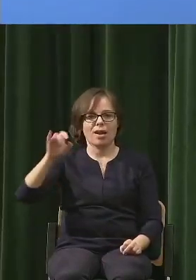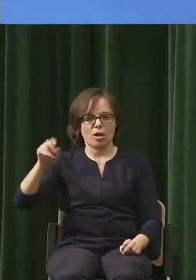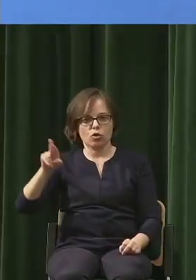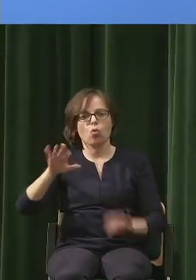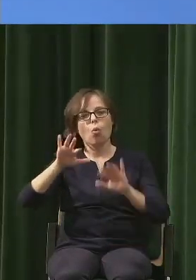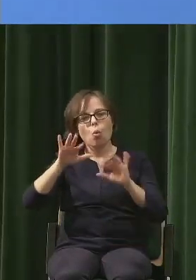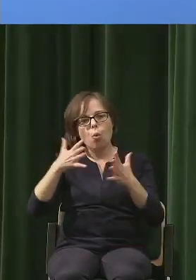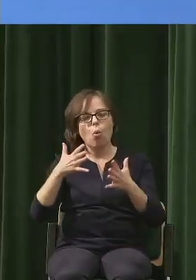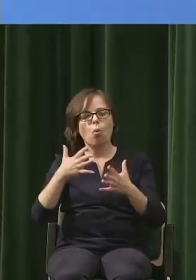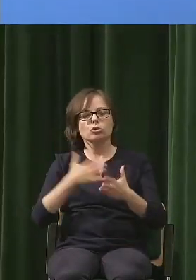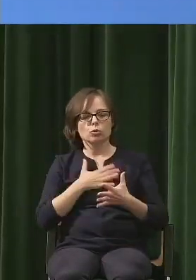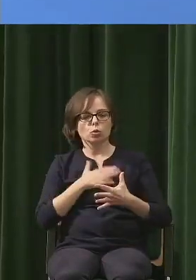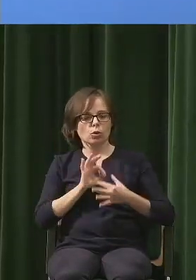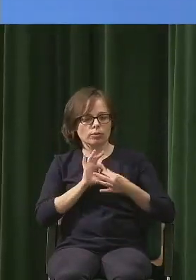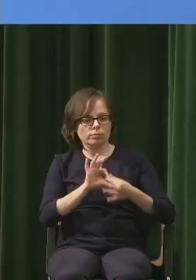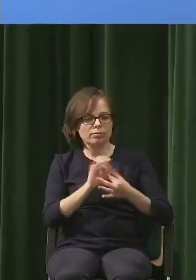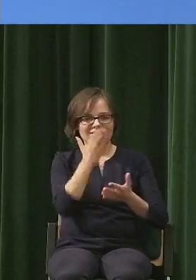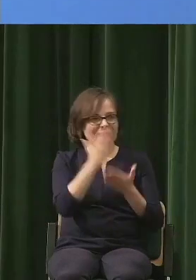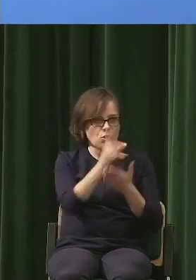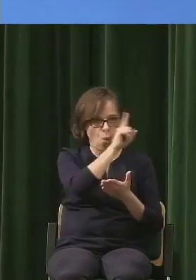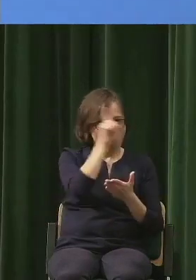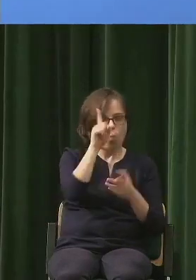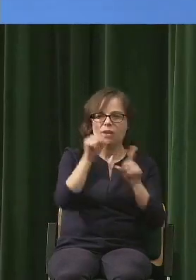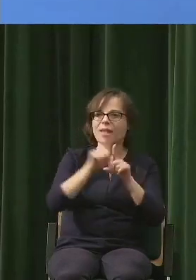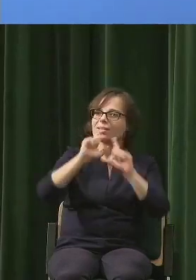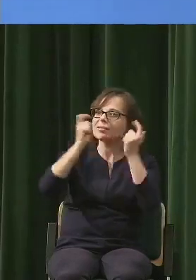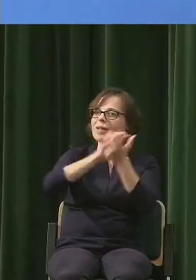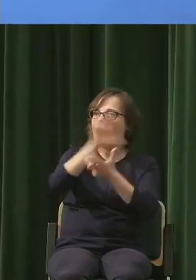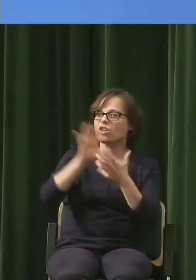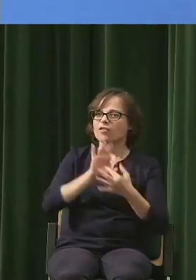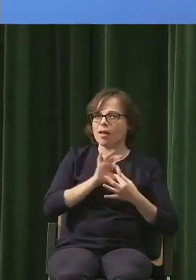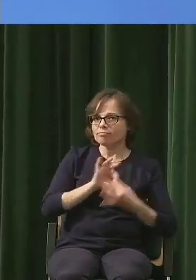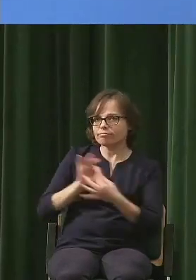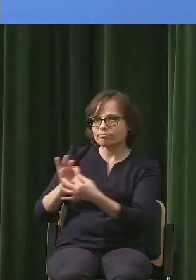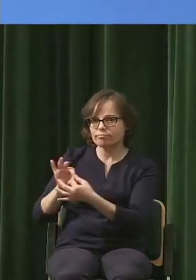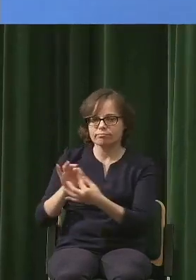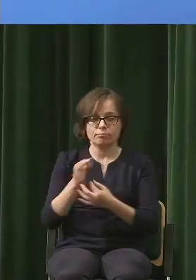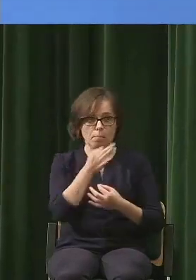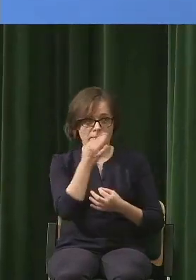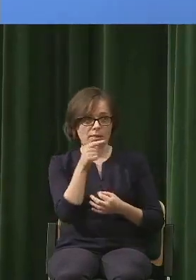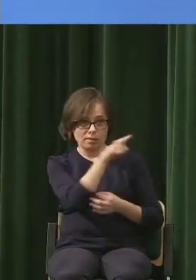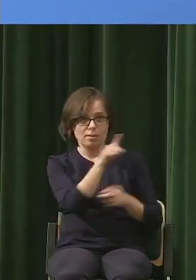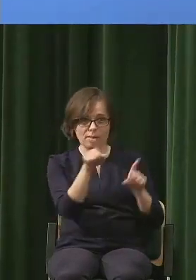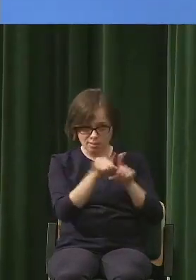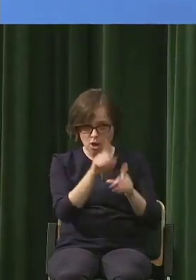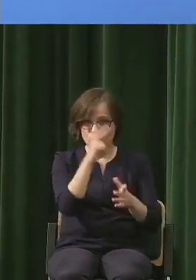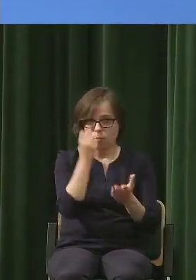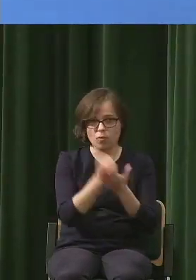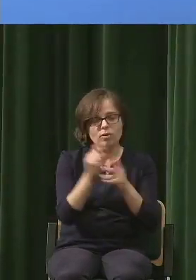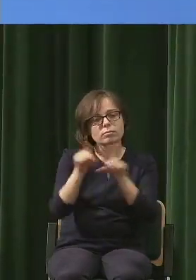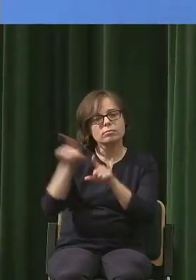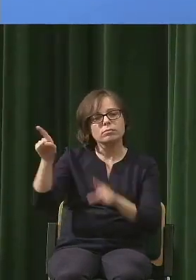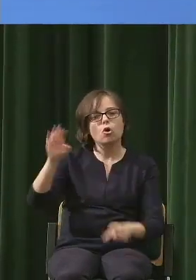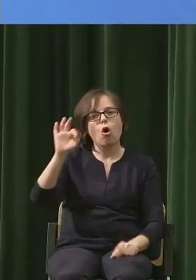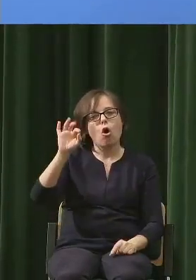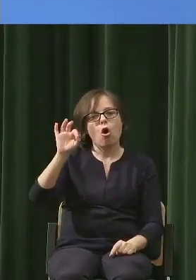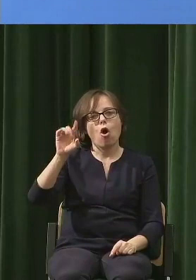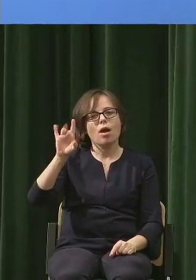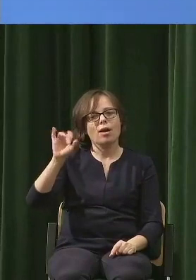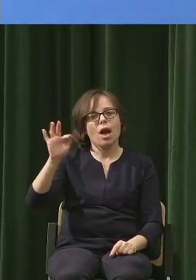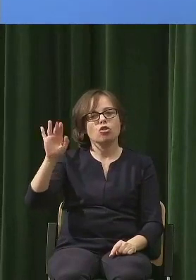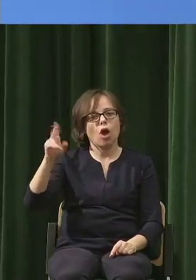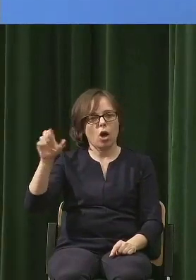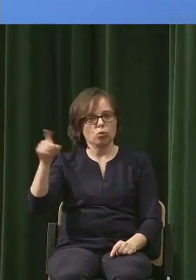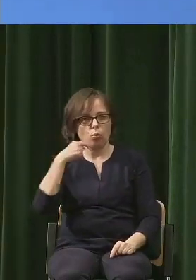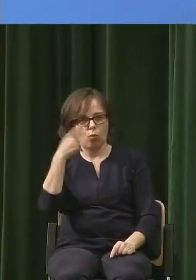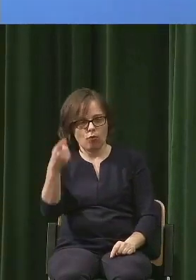tylko z ludźmi, tylko w ogóle ze światem. Jak pani, czy pani też potwierdza tę diagnozę, którą Olga Tokarczuk tam w Sztokholmie